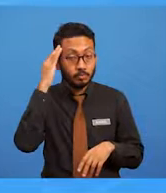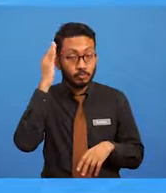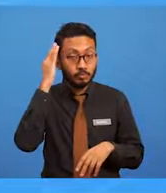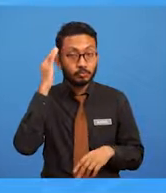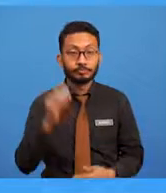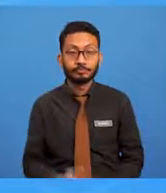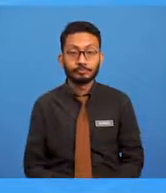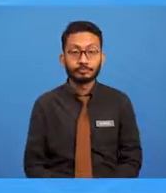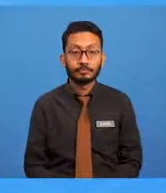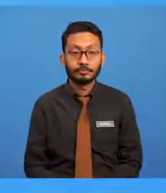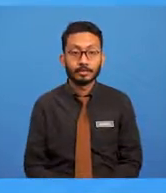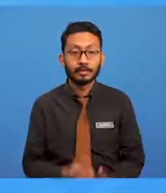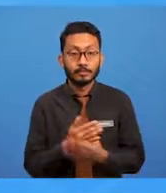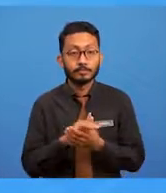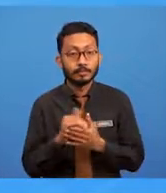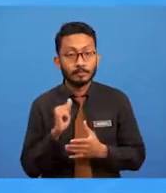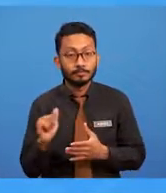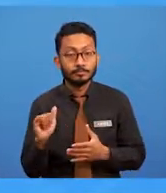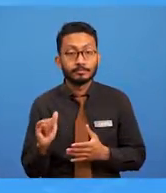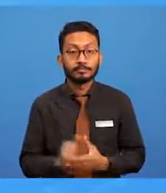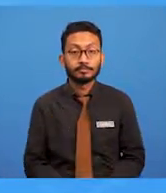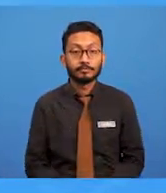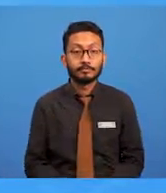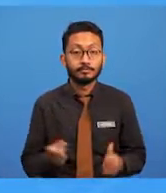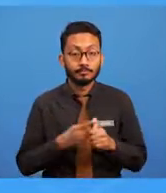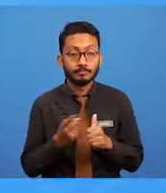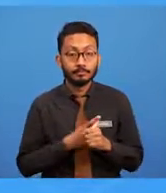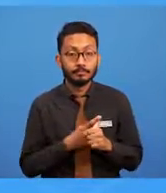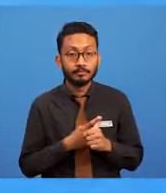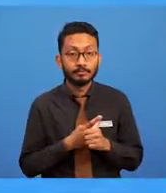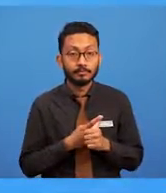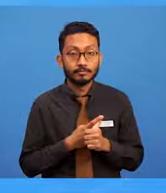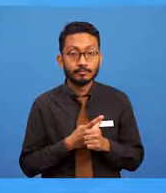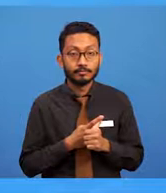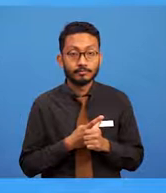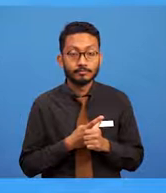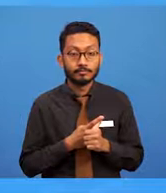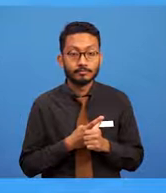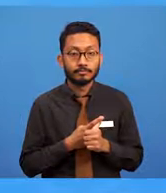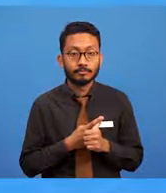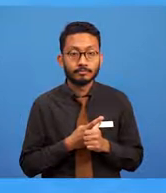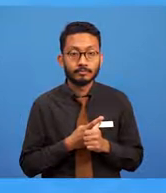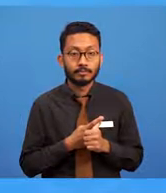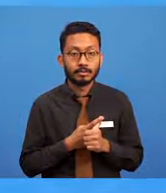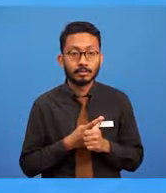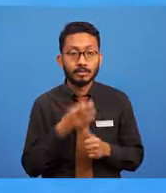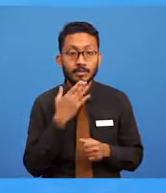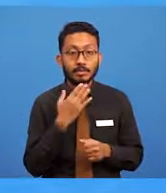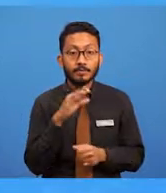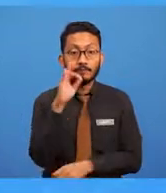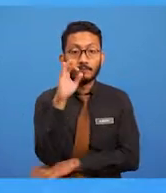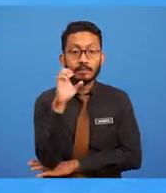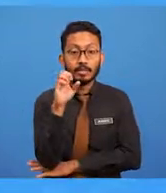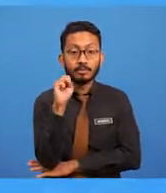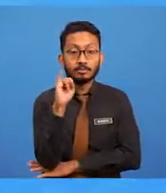Antaranya adalah yang pertama konsep warna festive. Apa